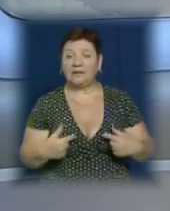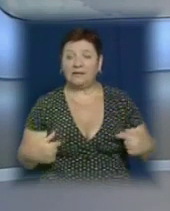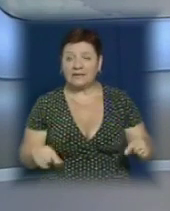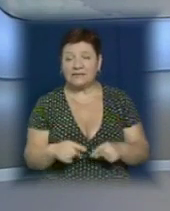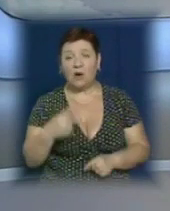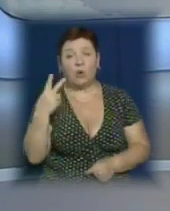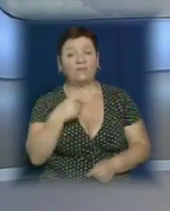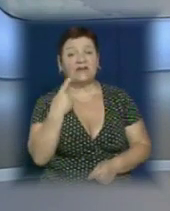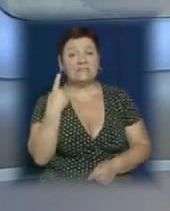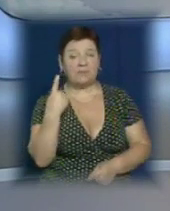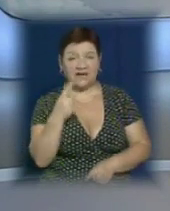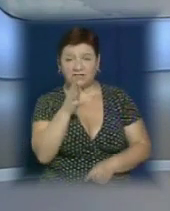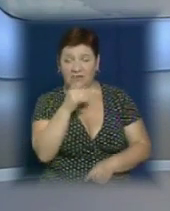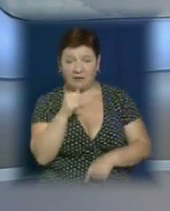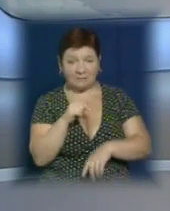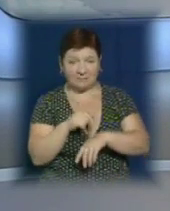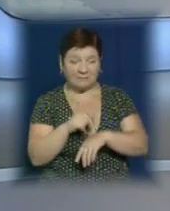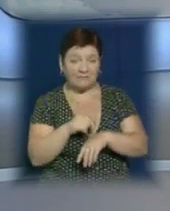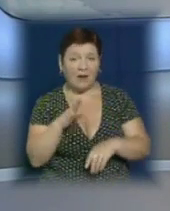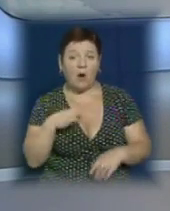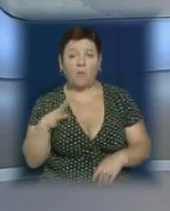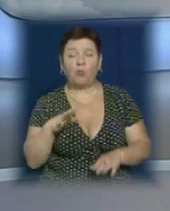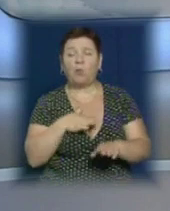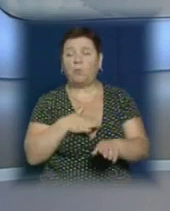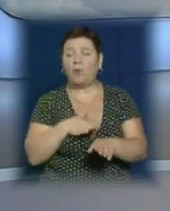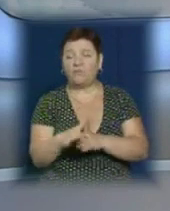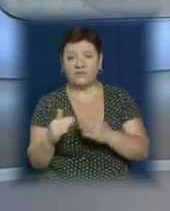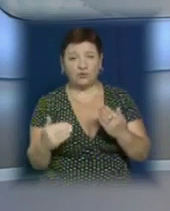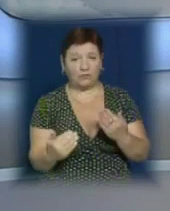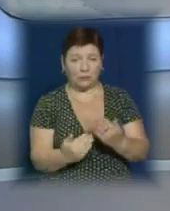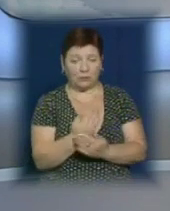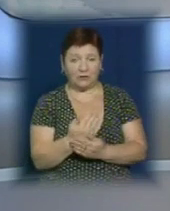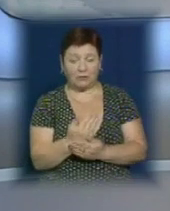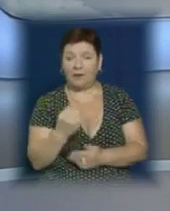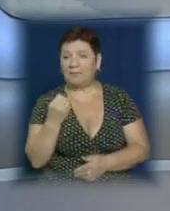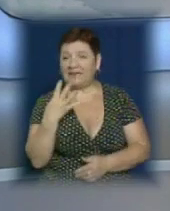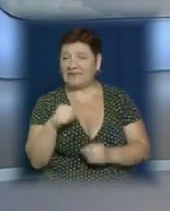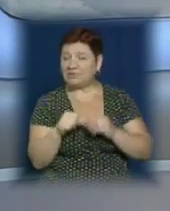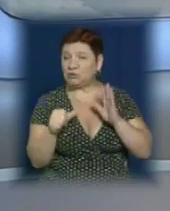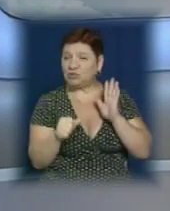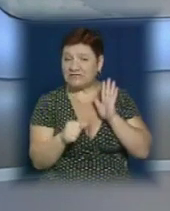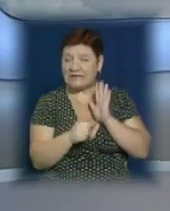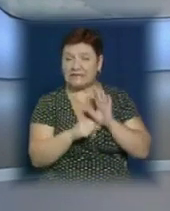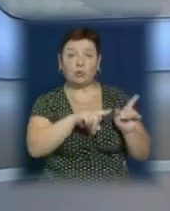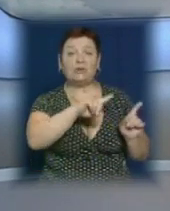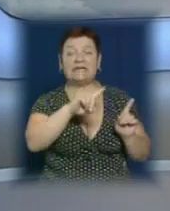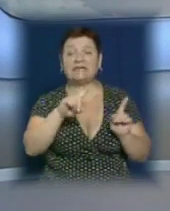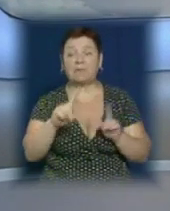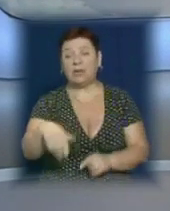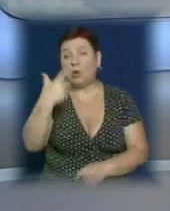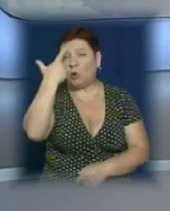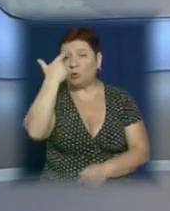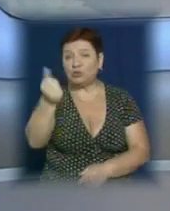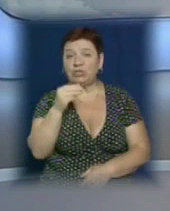О 21-й годині рух транспорту на то шляху було повністю відновлено. 15-го, 16-го червня на Закарпатті оголошено